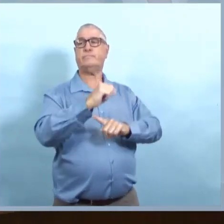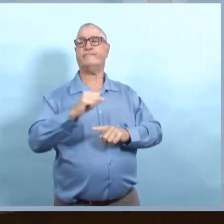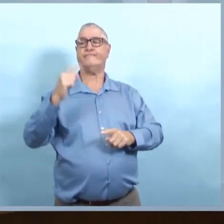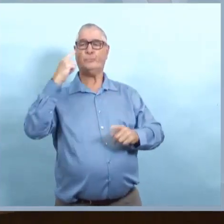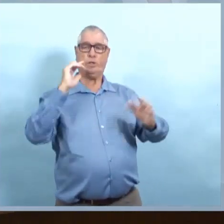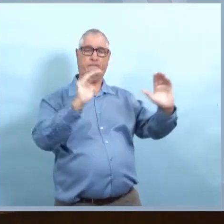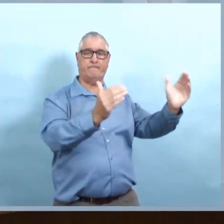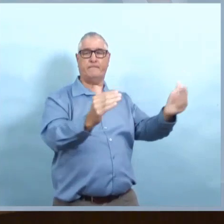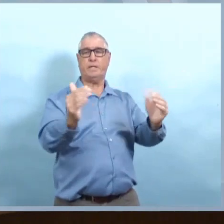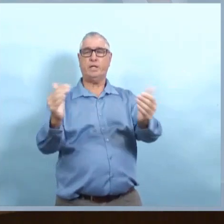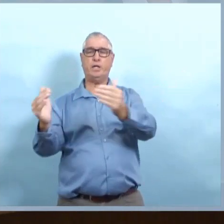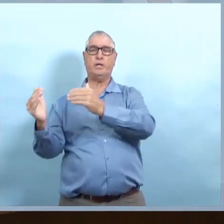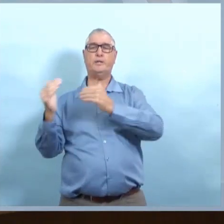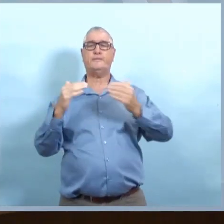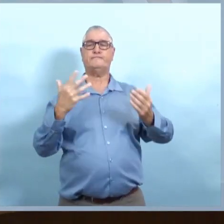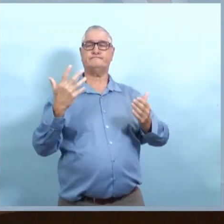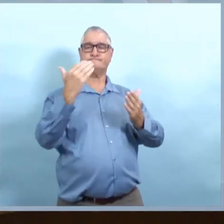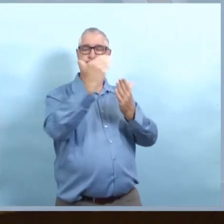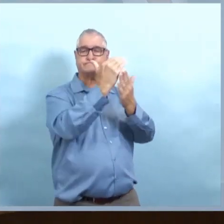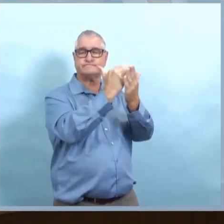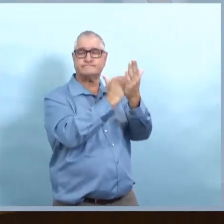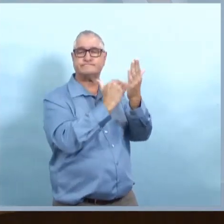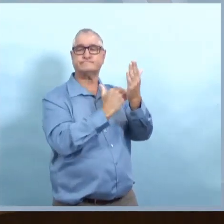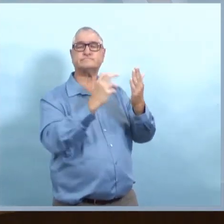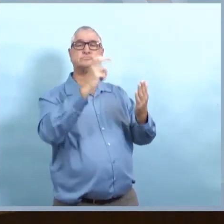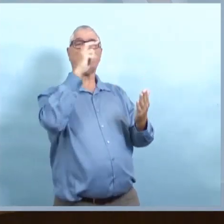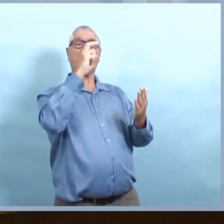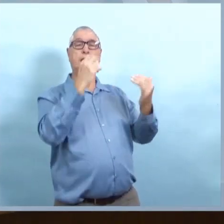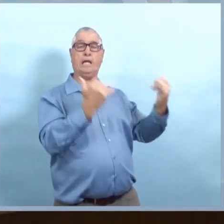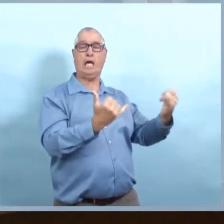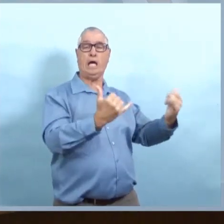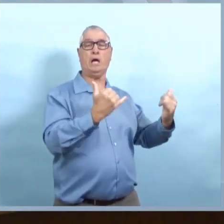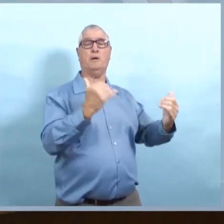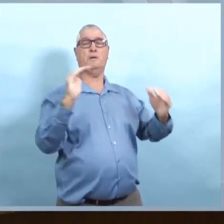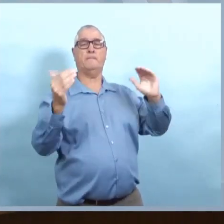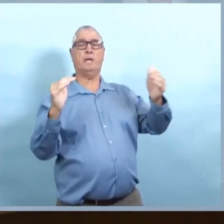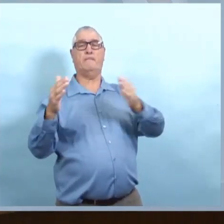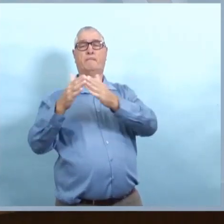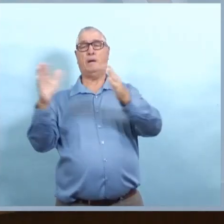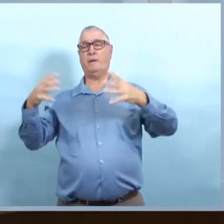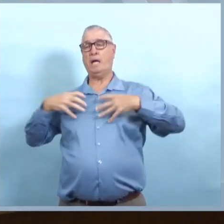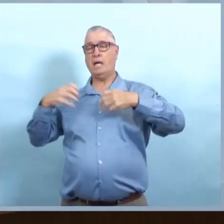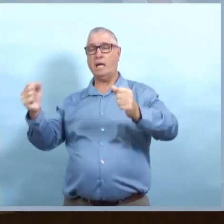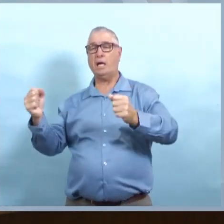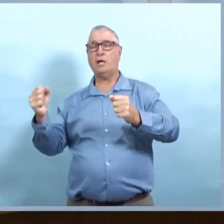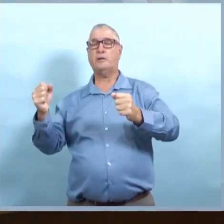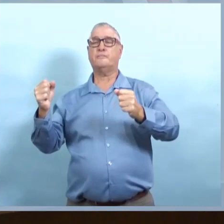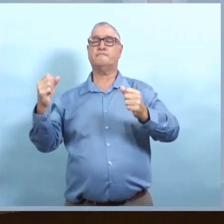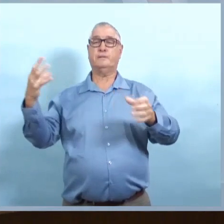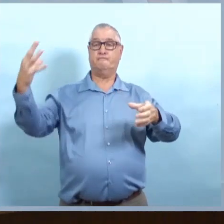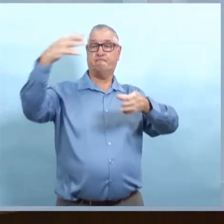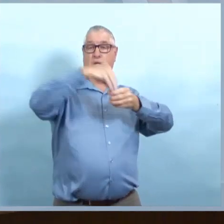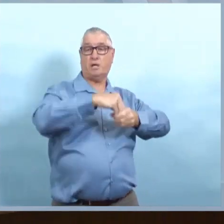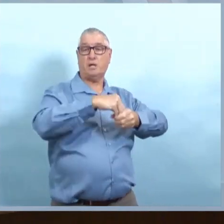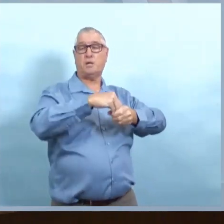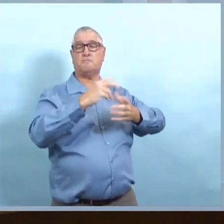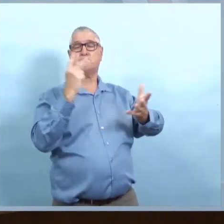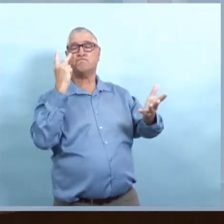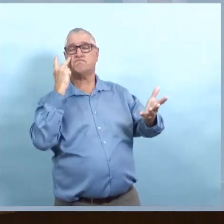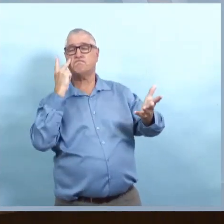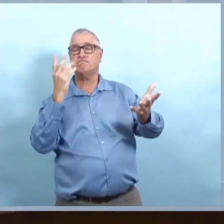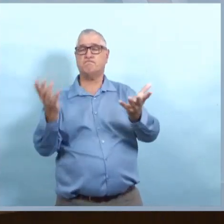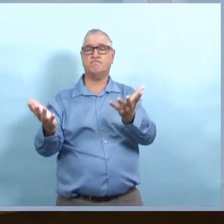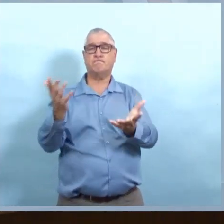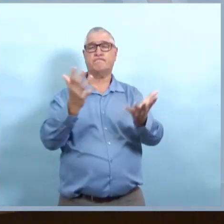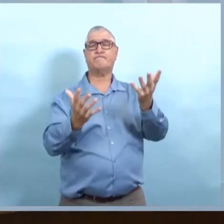le nombre d'hospitalisations va rester proportionnel au nombre de cas? Notre modélisation est basée sur différents